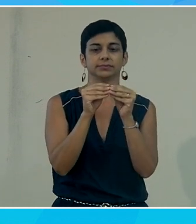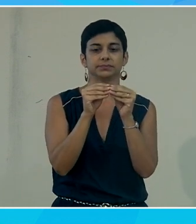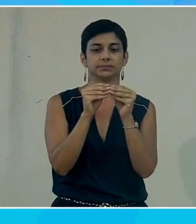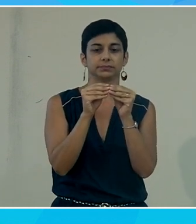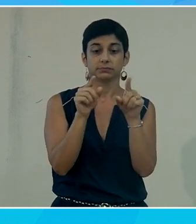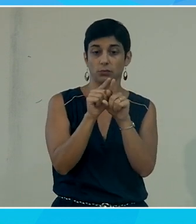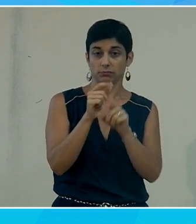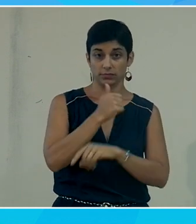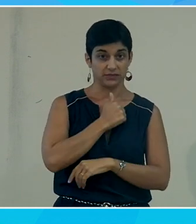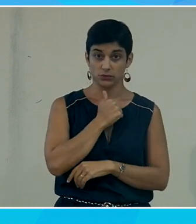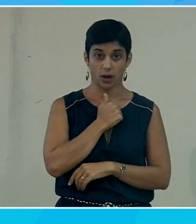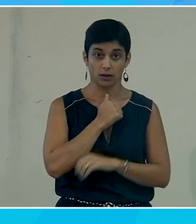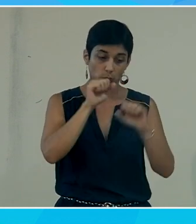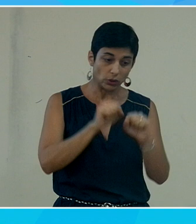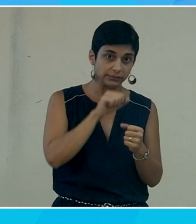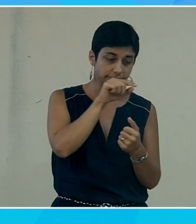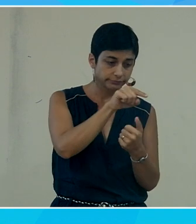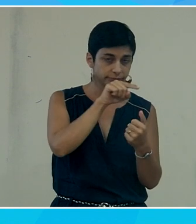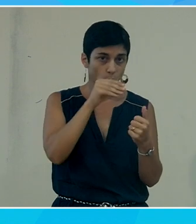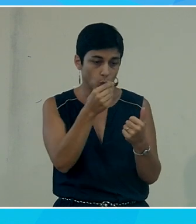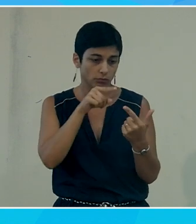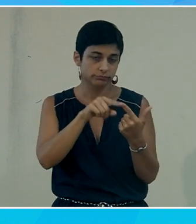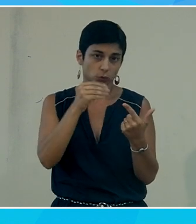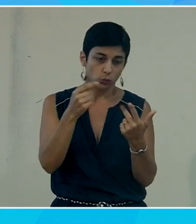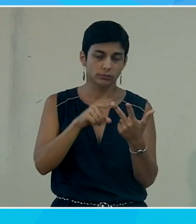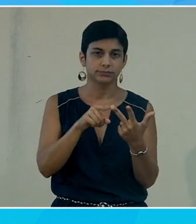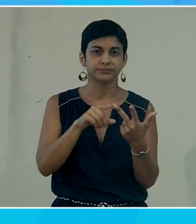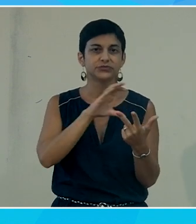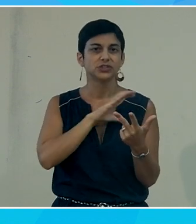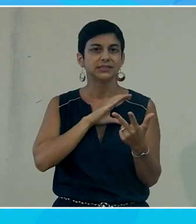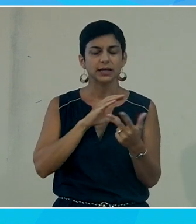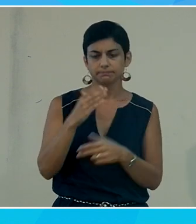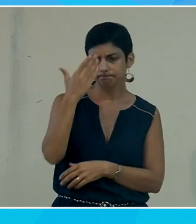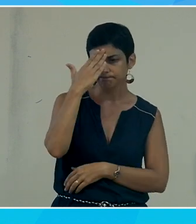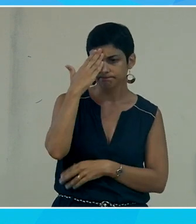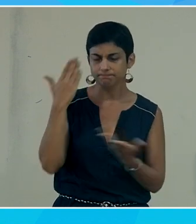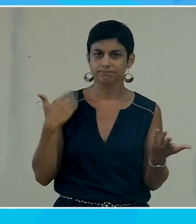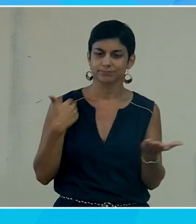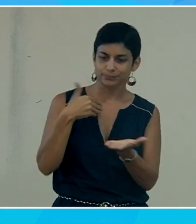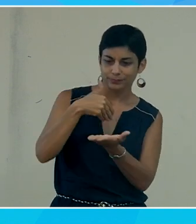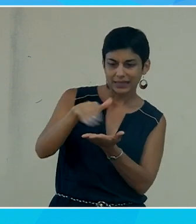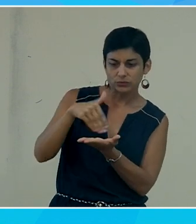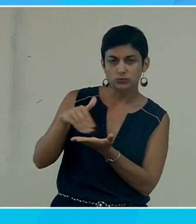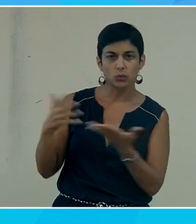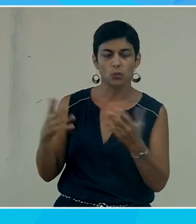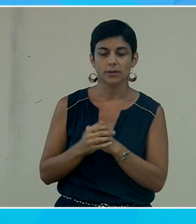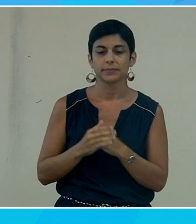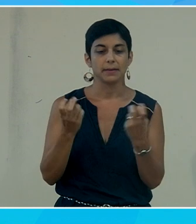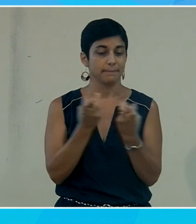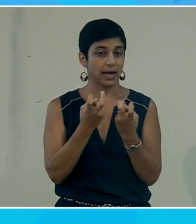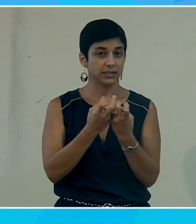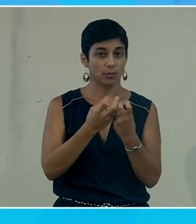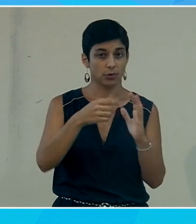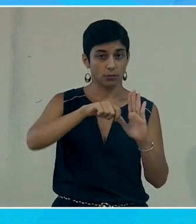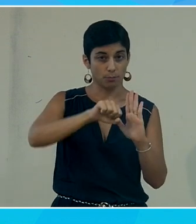prenant individuellement d'essayer d'identifier les zones d'exclusion donc je vais dire tiens imaginons que je conçoive une poignée de porte on n'est pas dans le